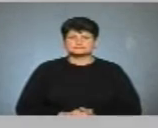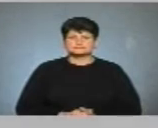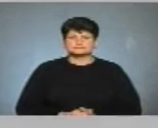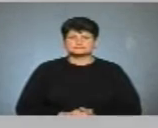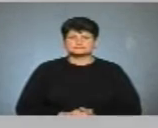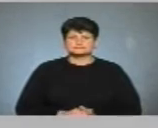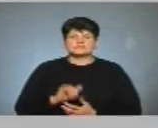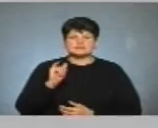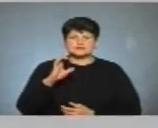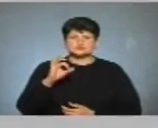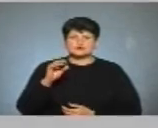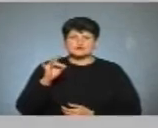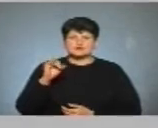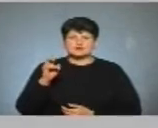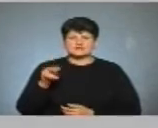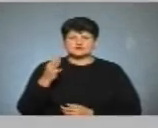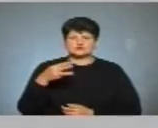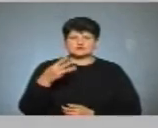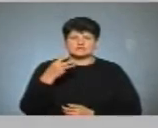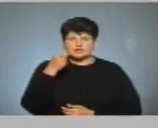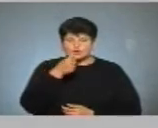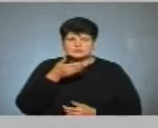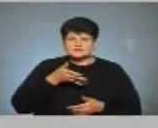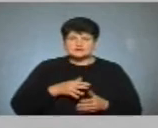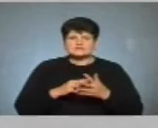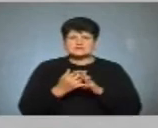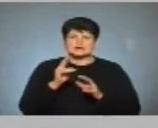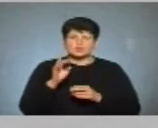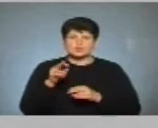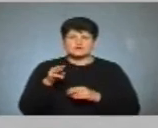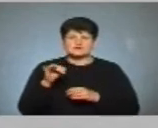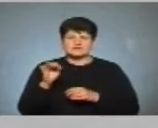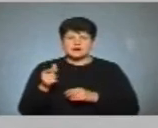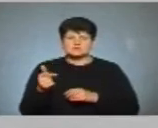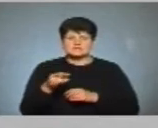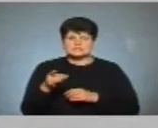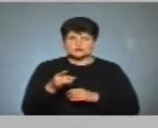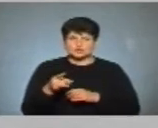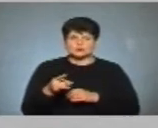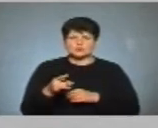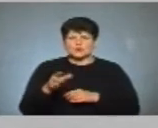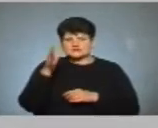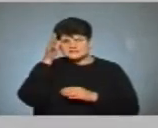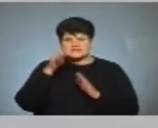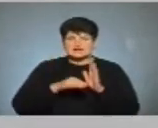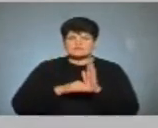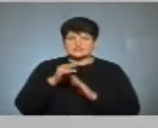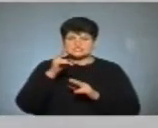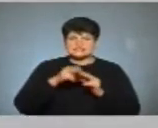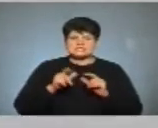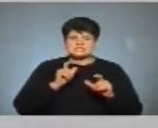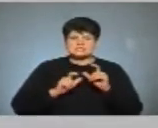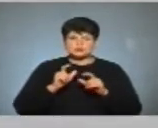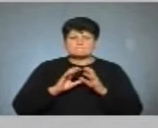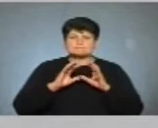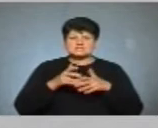Іван Сороколіт. 43 роки. Народився в селі Котівка Гусятинського району. Освіта вища. Закінчив інститут